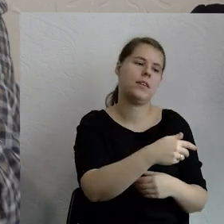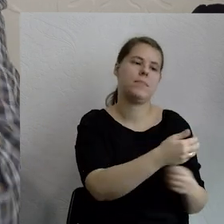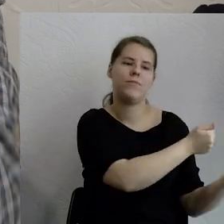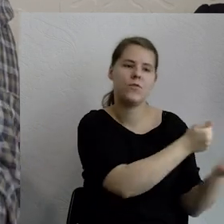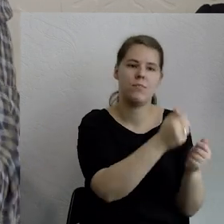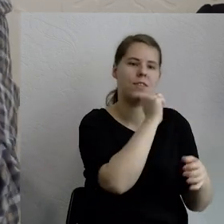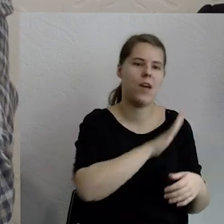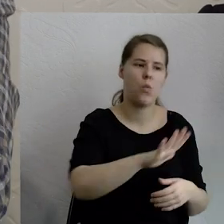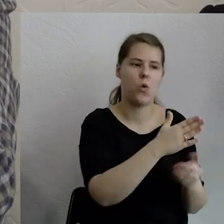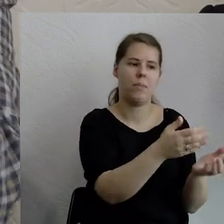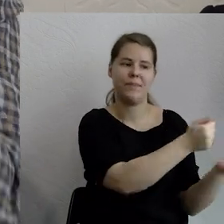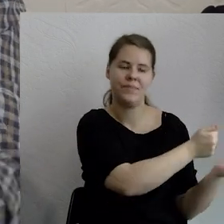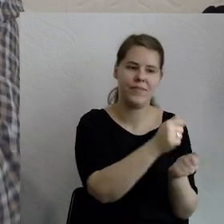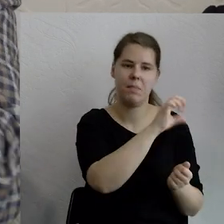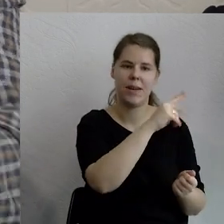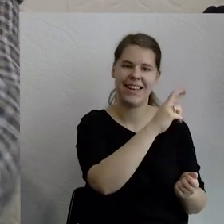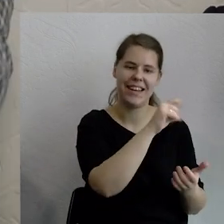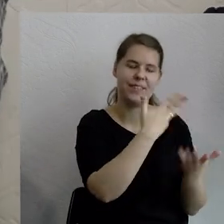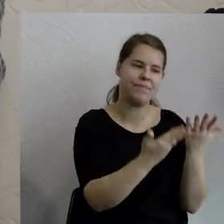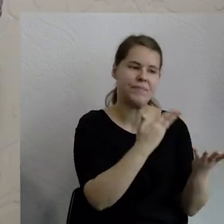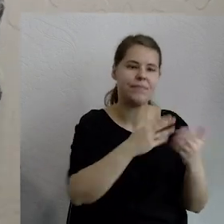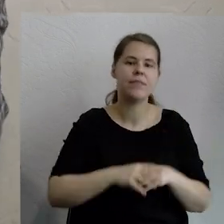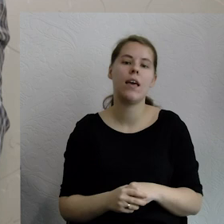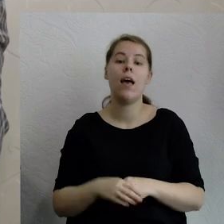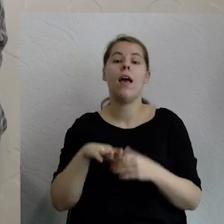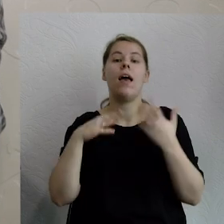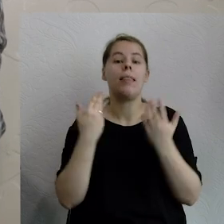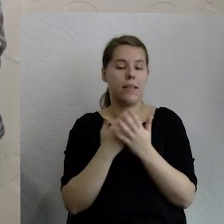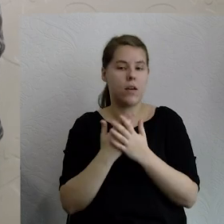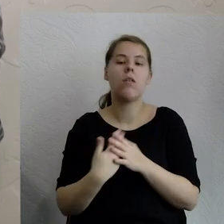liberalizmu, o czym zapominałem. tu ta wojna, jej zakończenie,